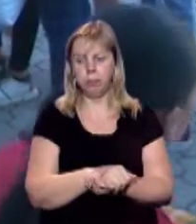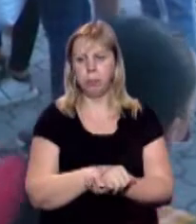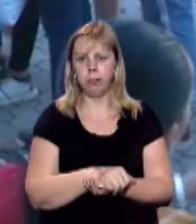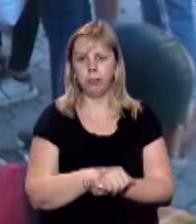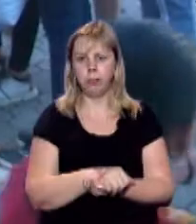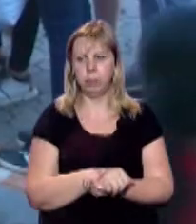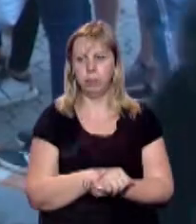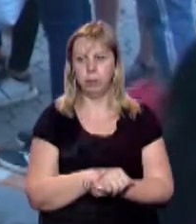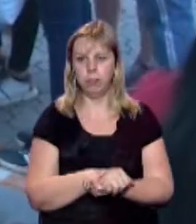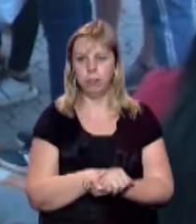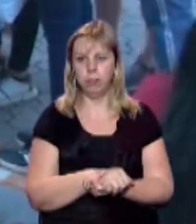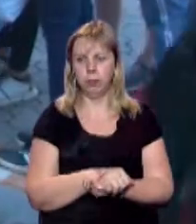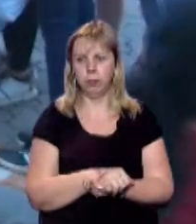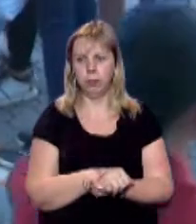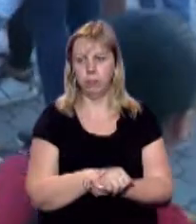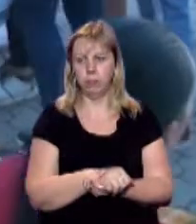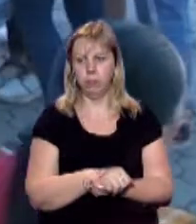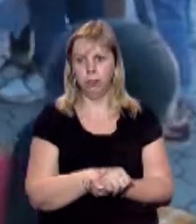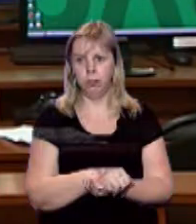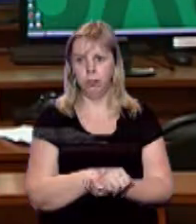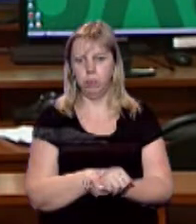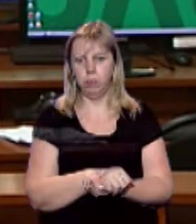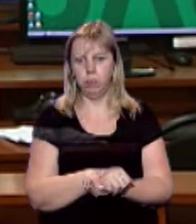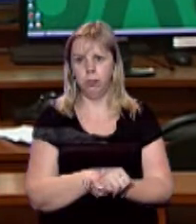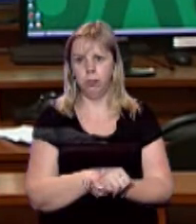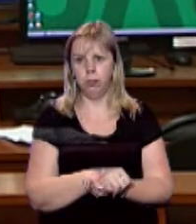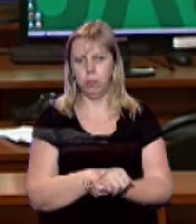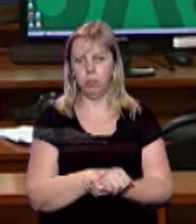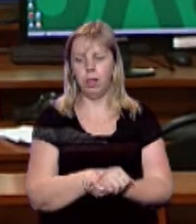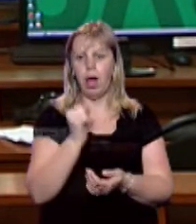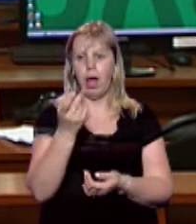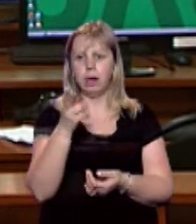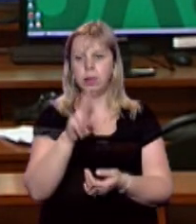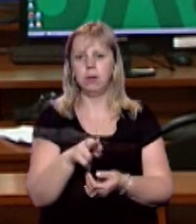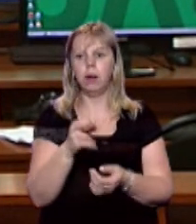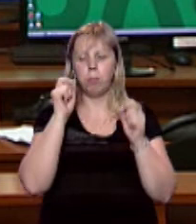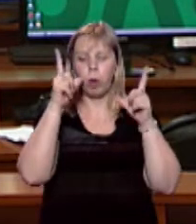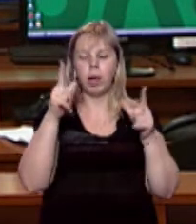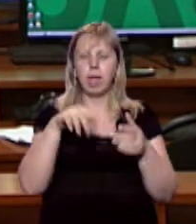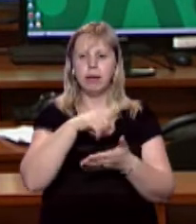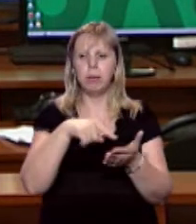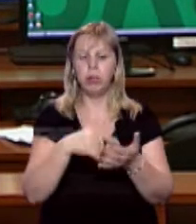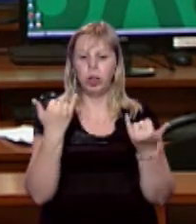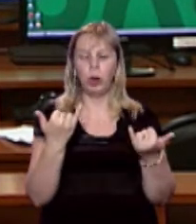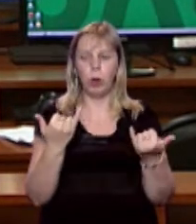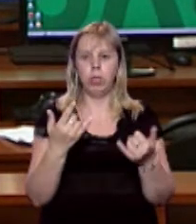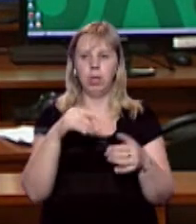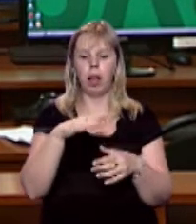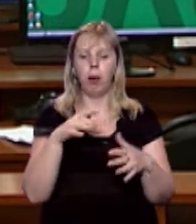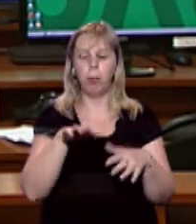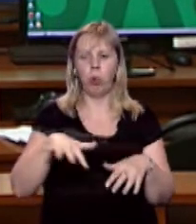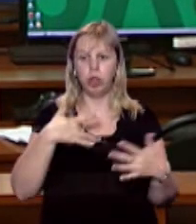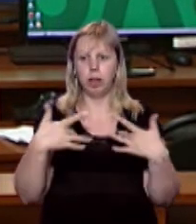Оксана Ушакова, Олексій Єгоров, новини на Суспільному. Акцію «Прокидайся в місто» влаштували сьогодні на площі